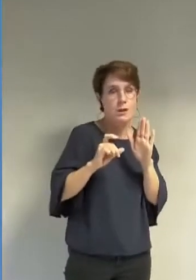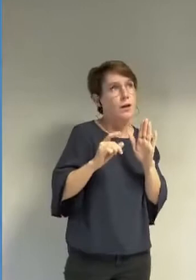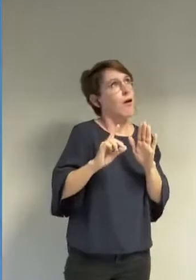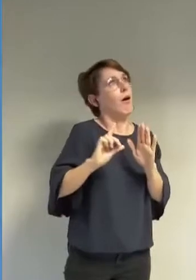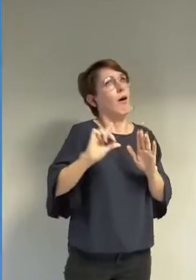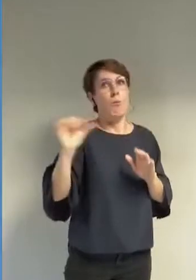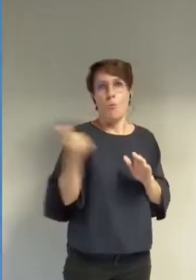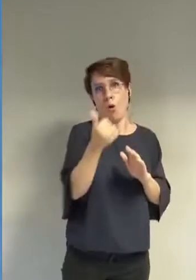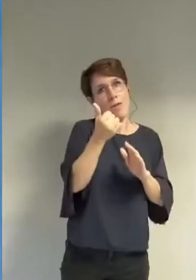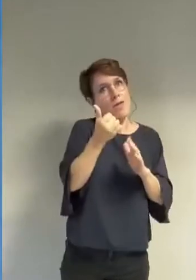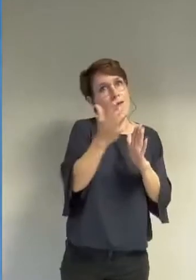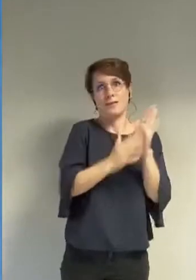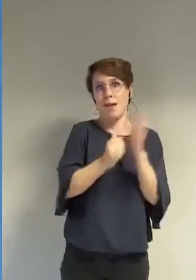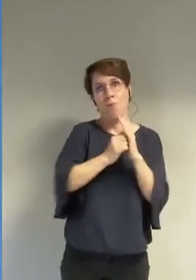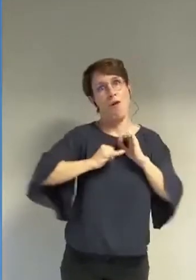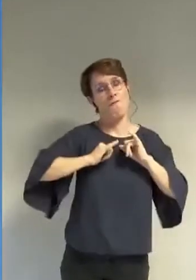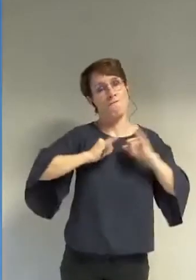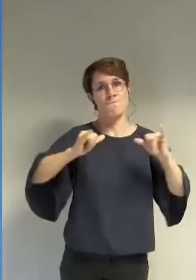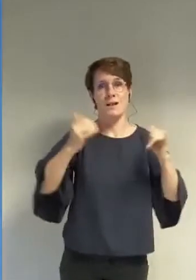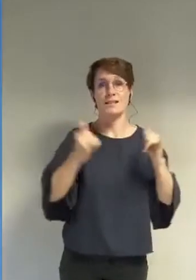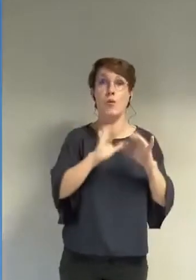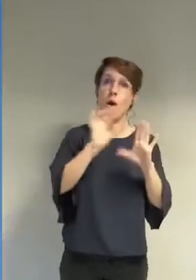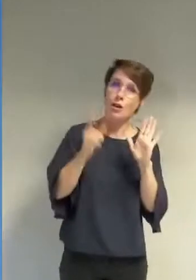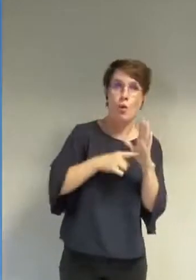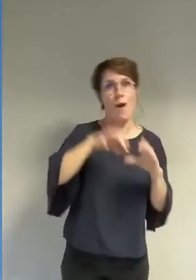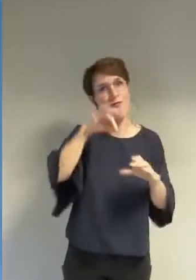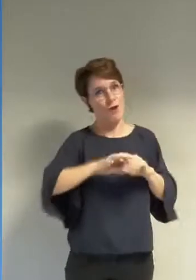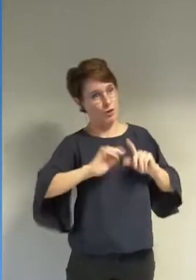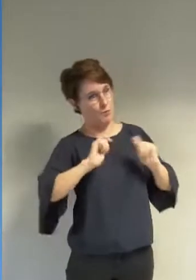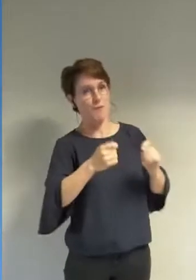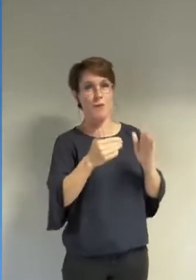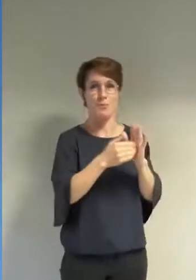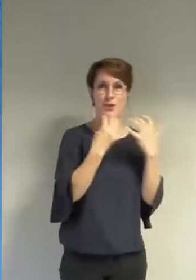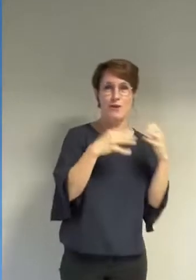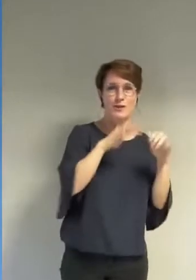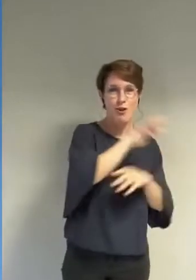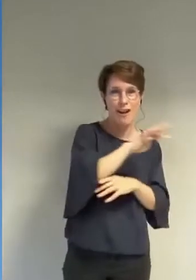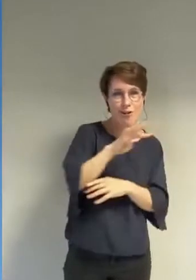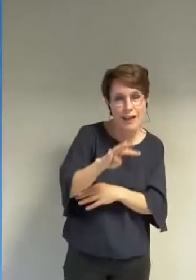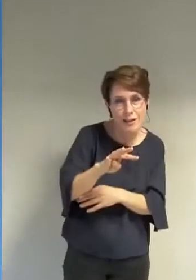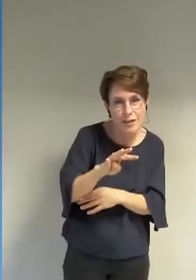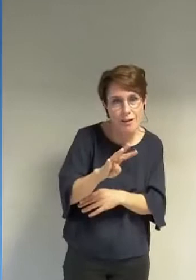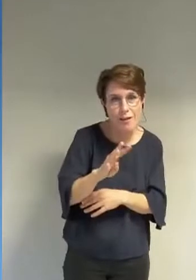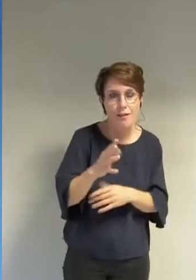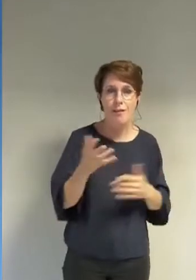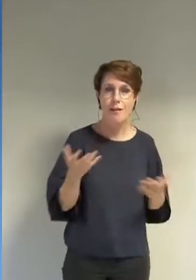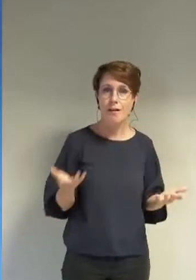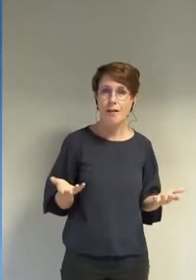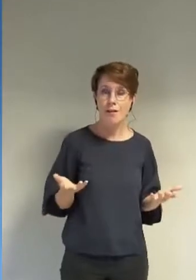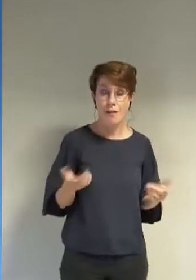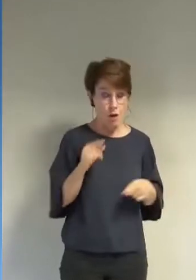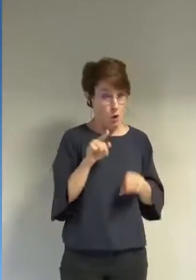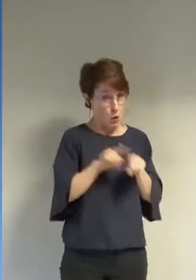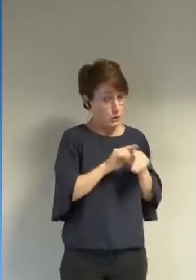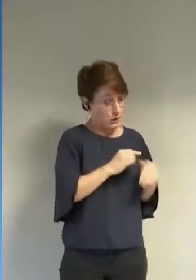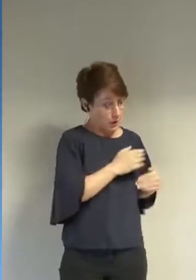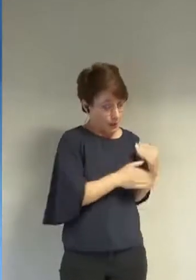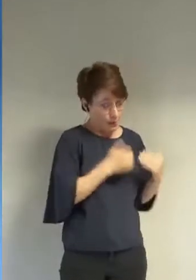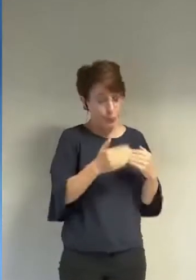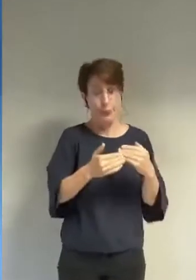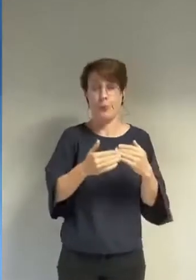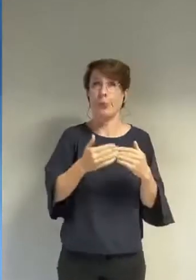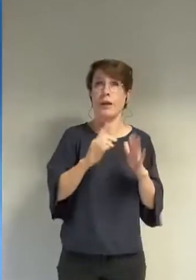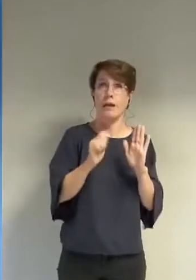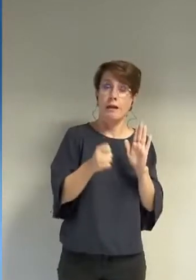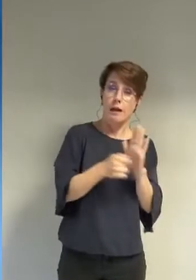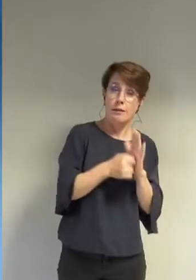1944 dans ce processus d'émancipation des femmes il y a eu également un symbole marquant dans les années 60